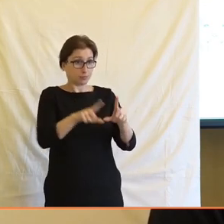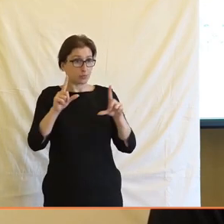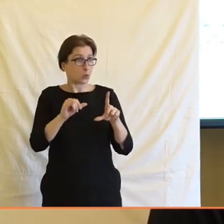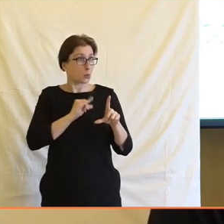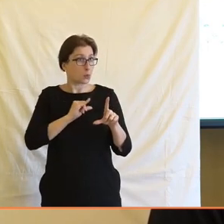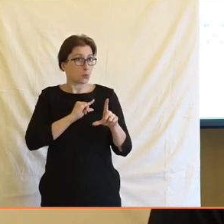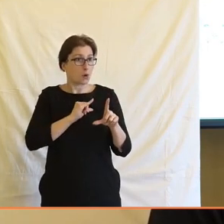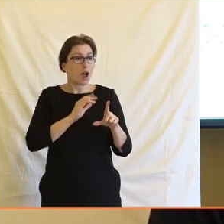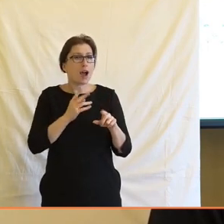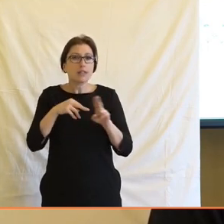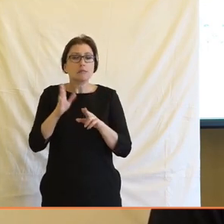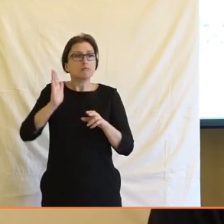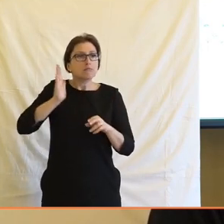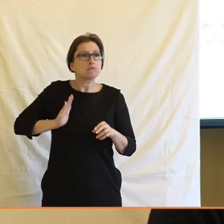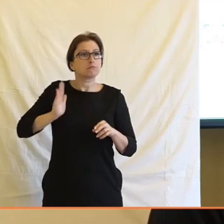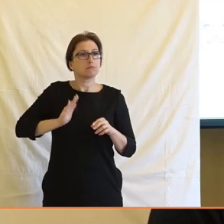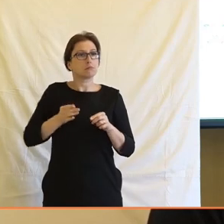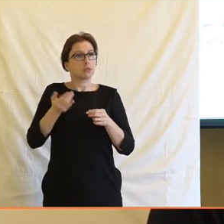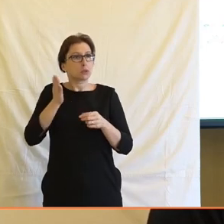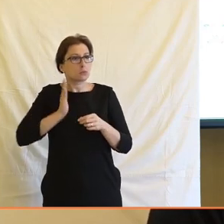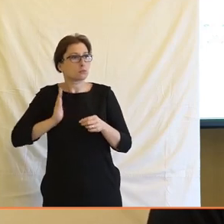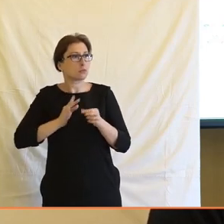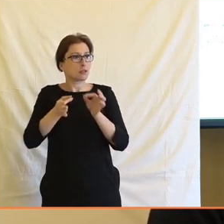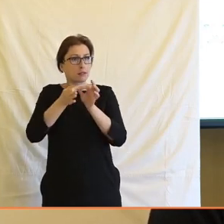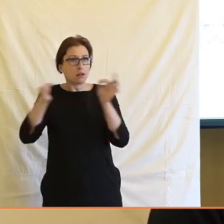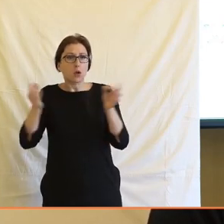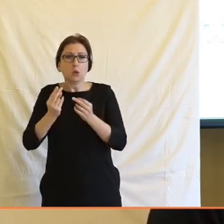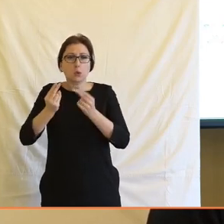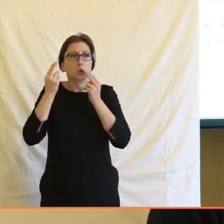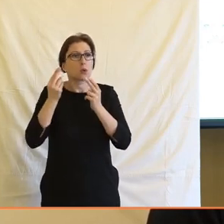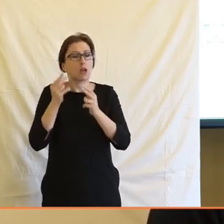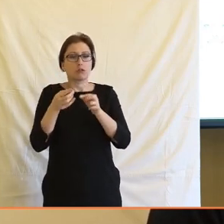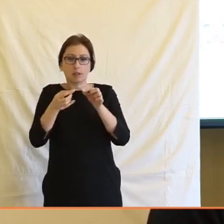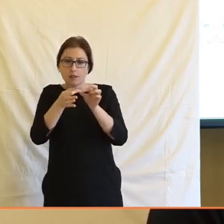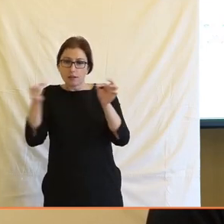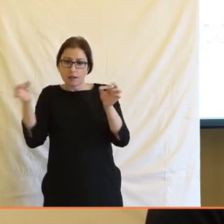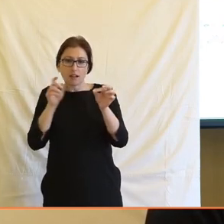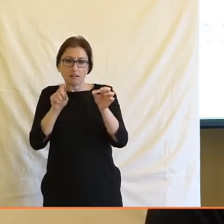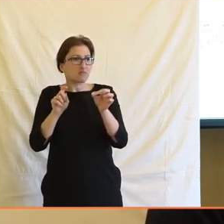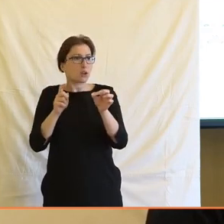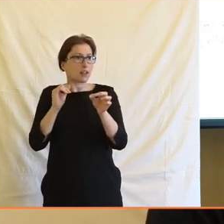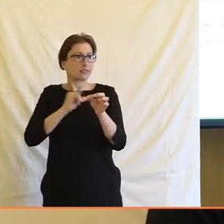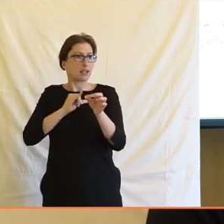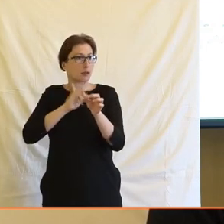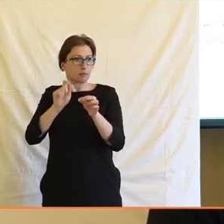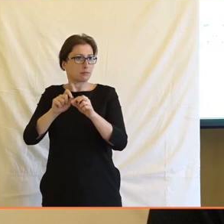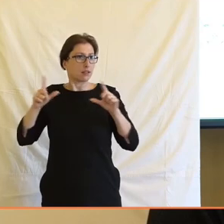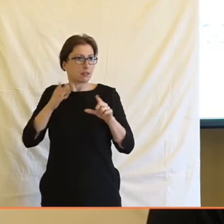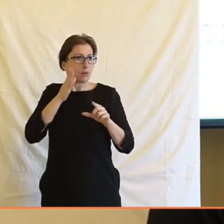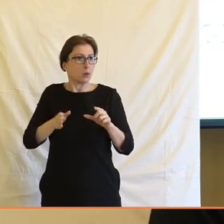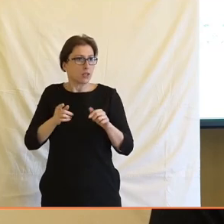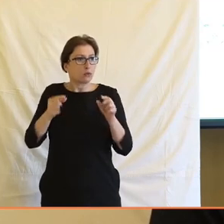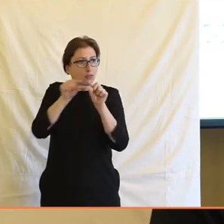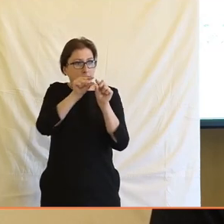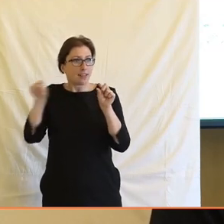A ty nejvíce seriózní studie, které mají největší váhu, tak vlastně na těch otevřených platformách mají